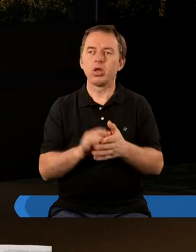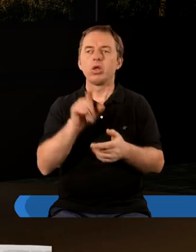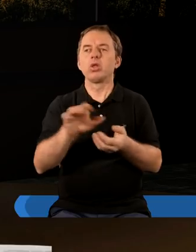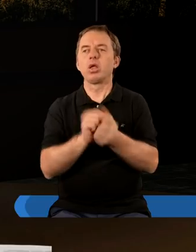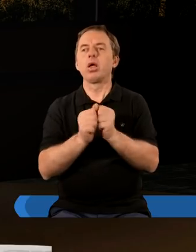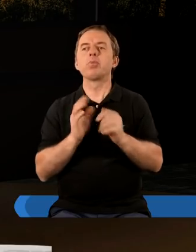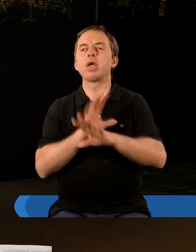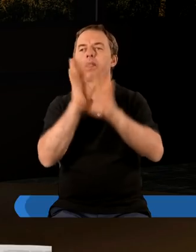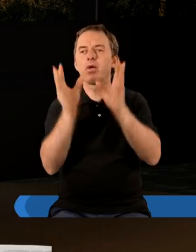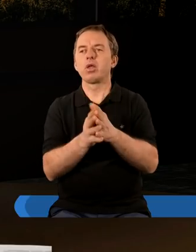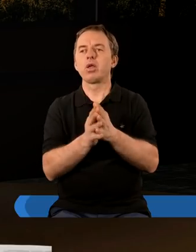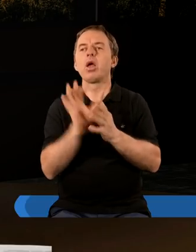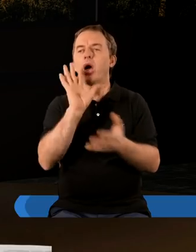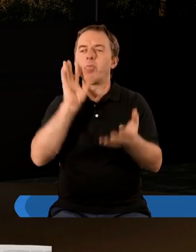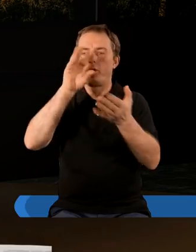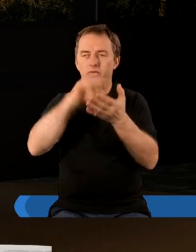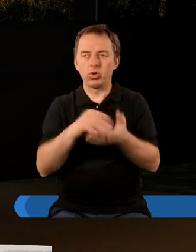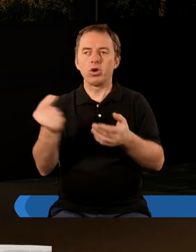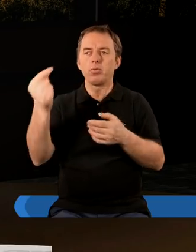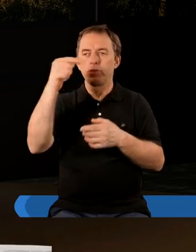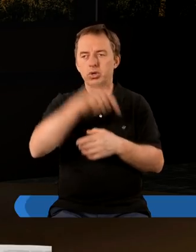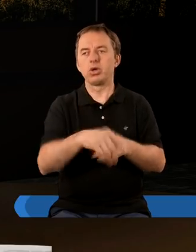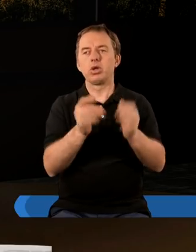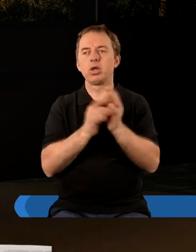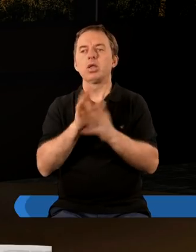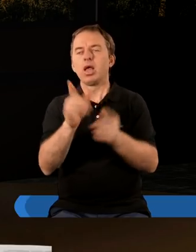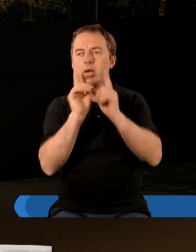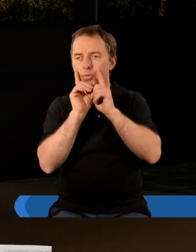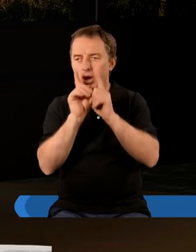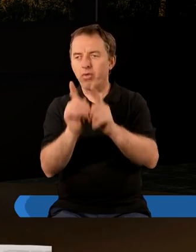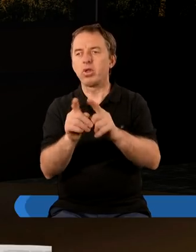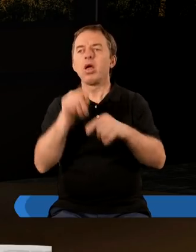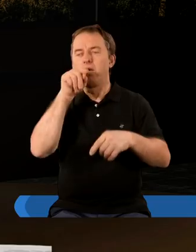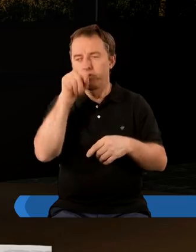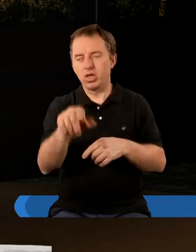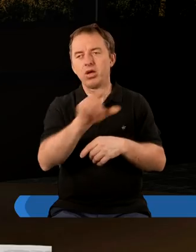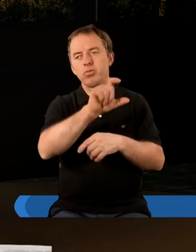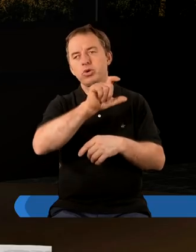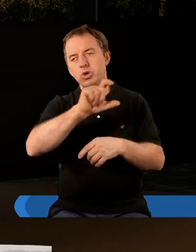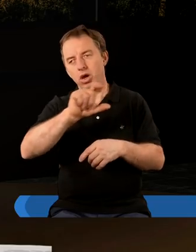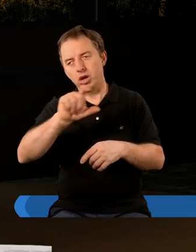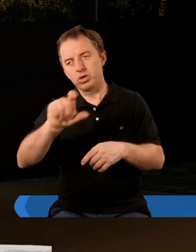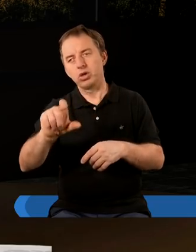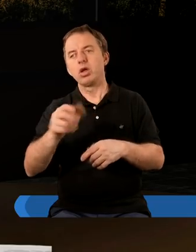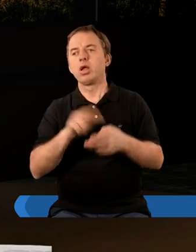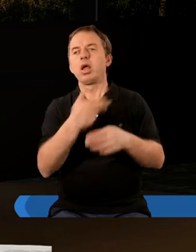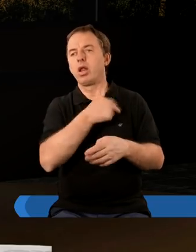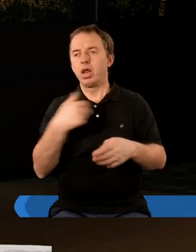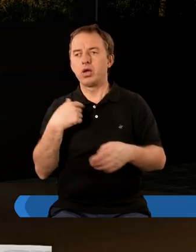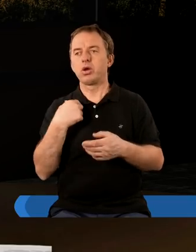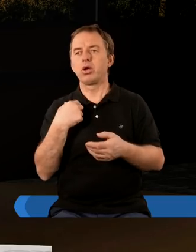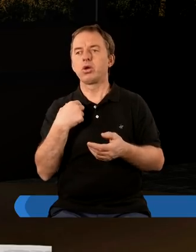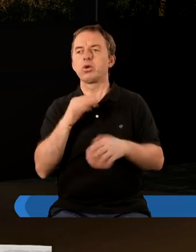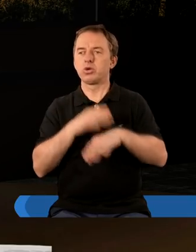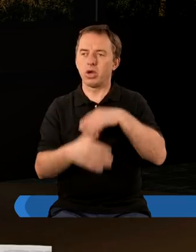to są przede wszystkim o powtórnym przyjściu Jezusa to są te prawdy które w tym czasie na nasze